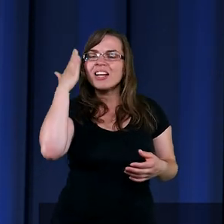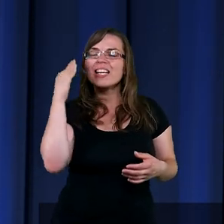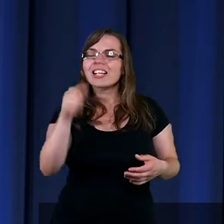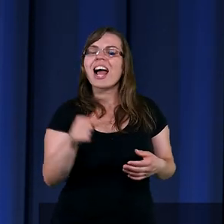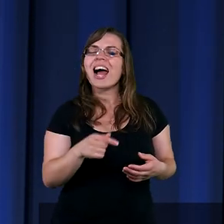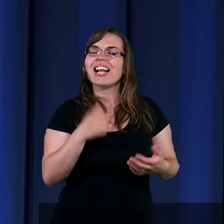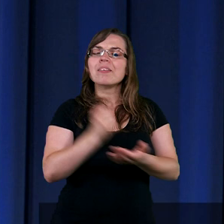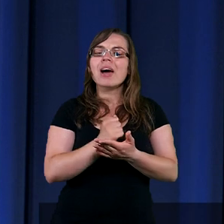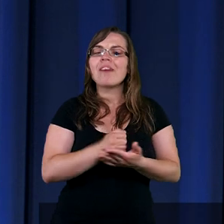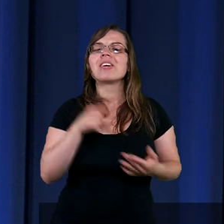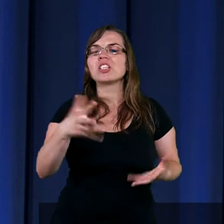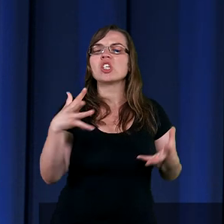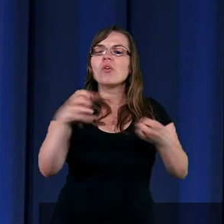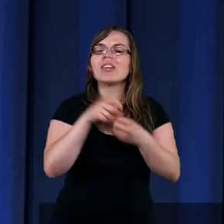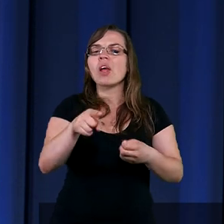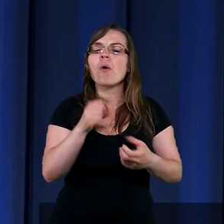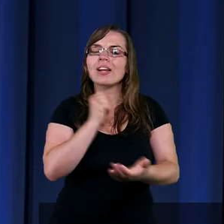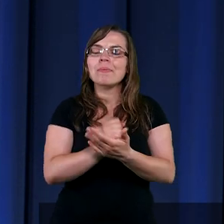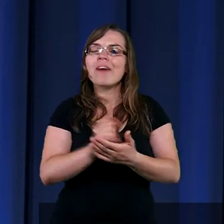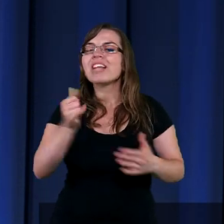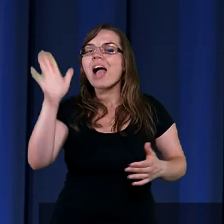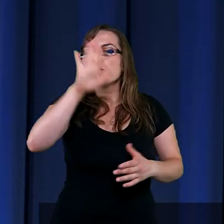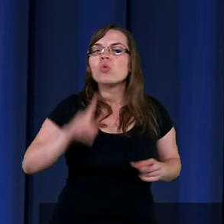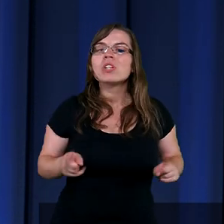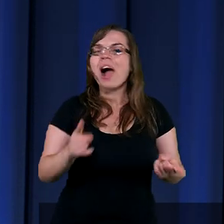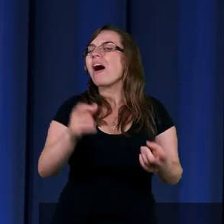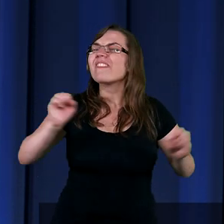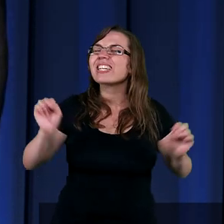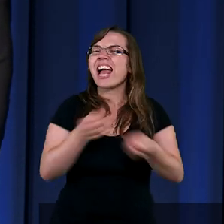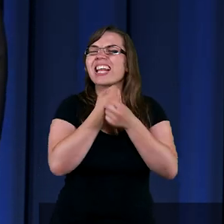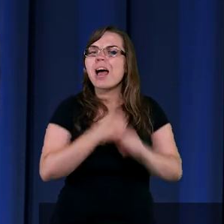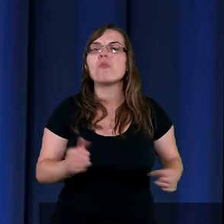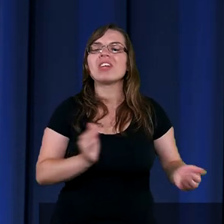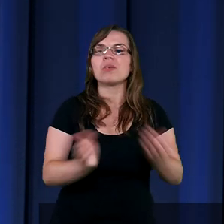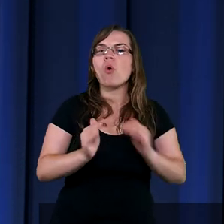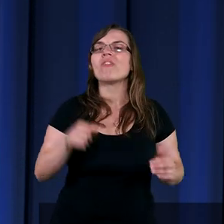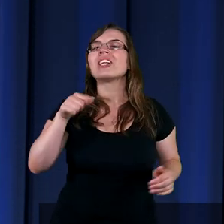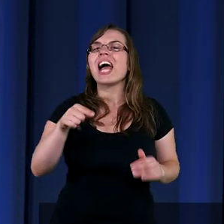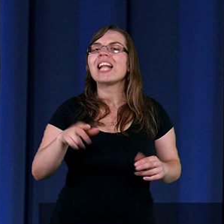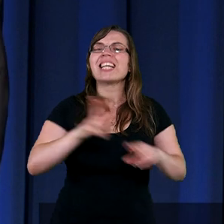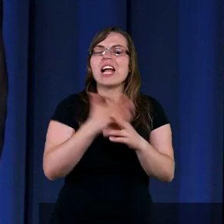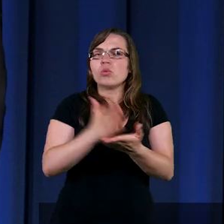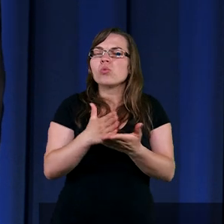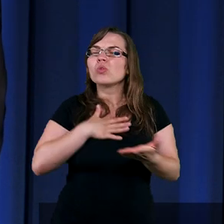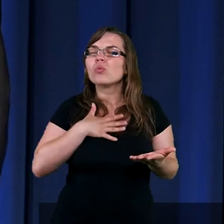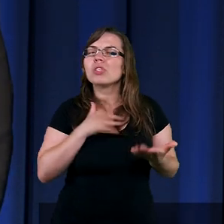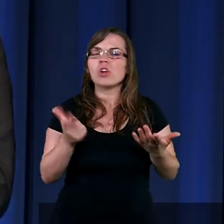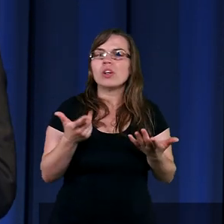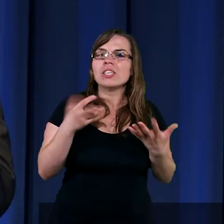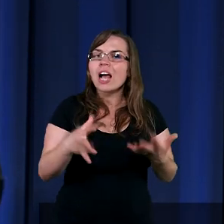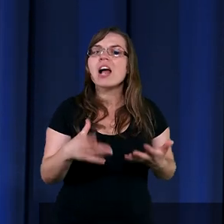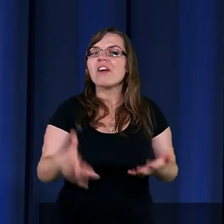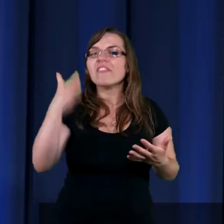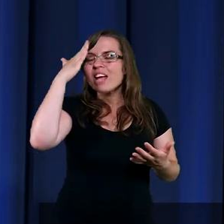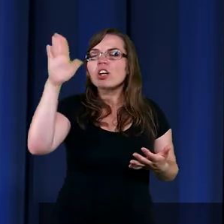tendencja. Chciałbym, żebyśmy wychwycili tą tendencję, jak Pan Bóg działa w niesamowity sposób. Wtedy, kiedy wydaje się, że już nic, to